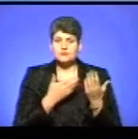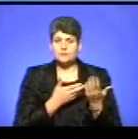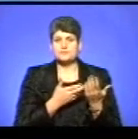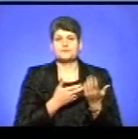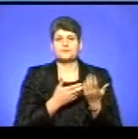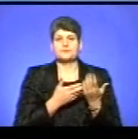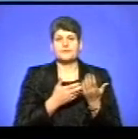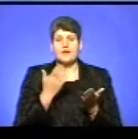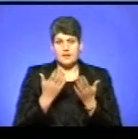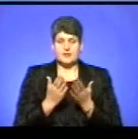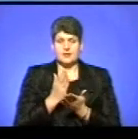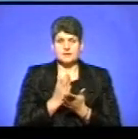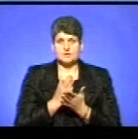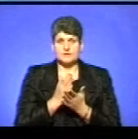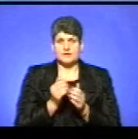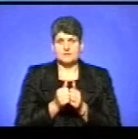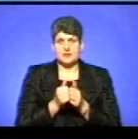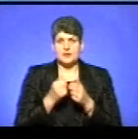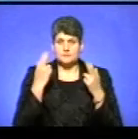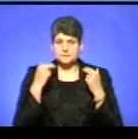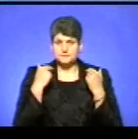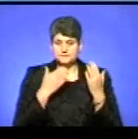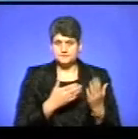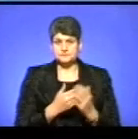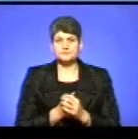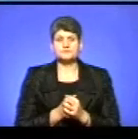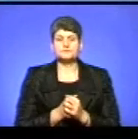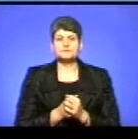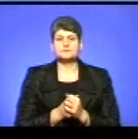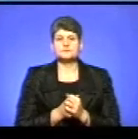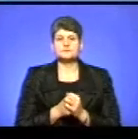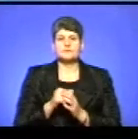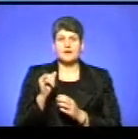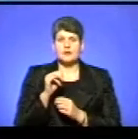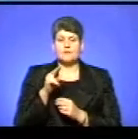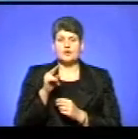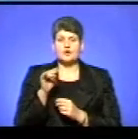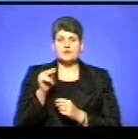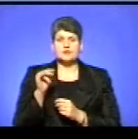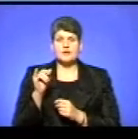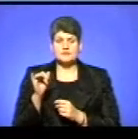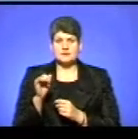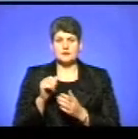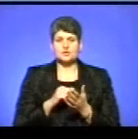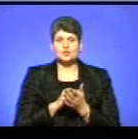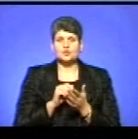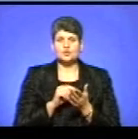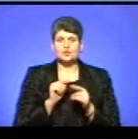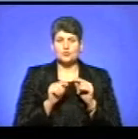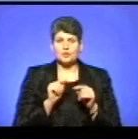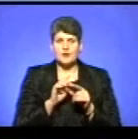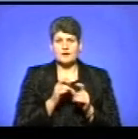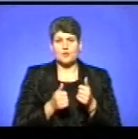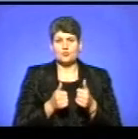існувала при монастирі. І Почаївська друкарня на той час уже конкурувала із